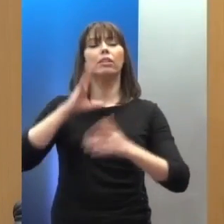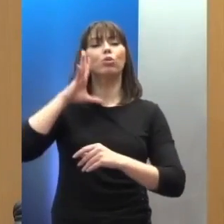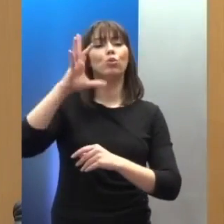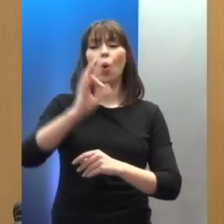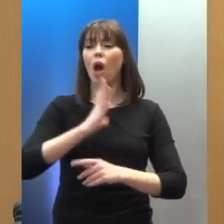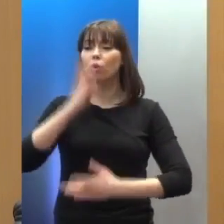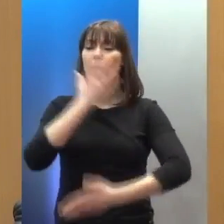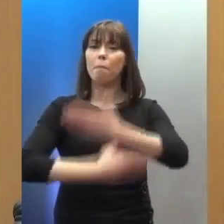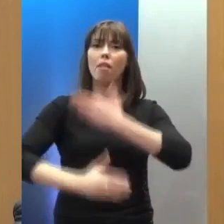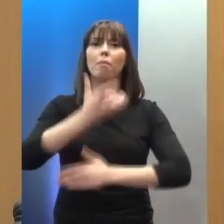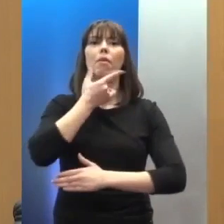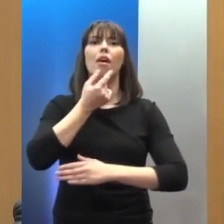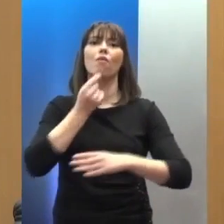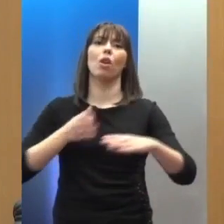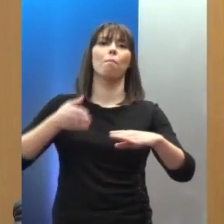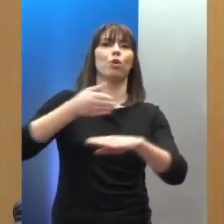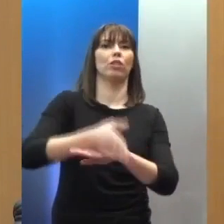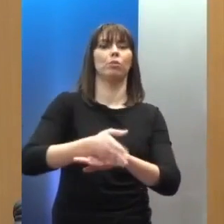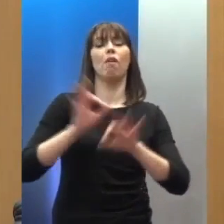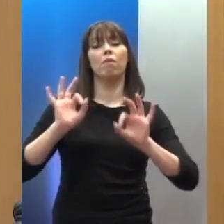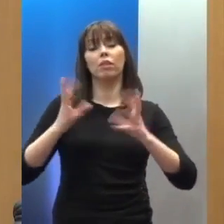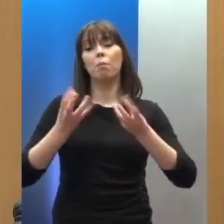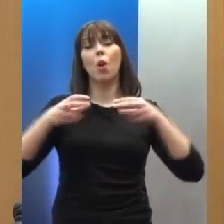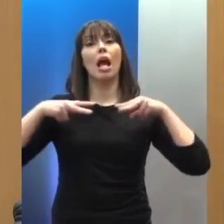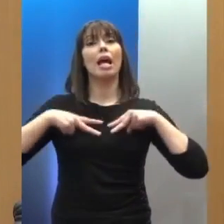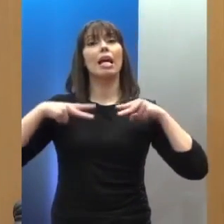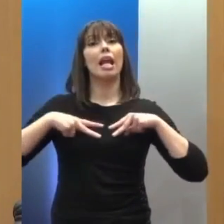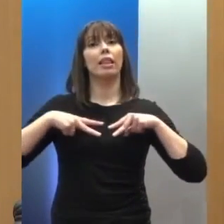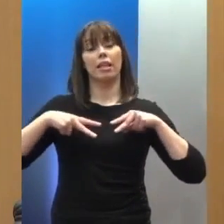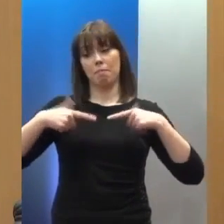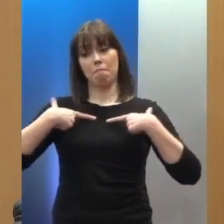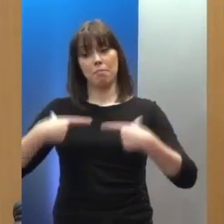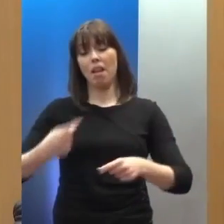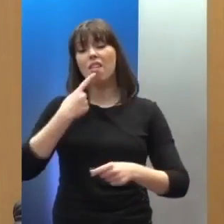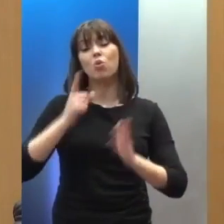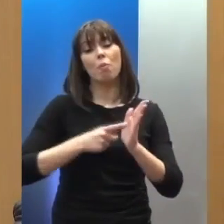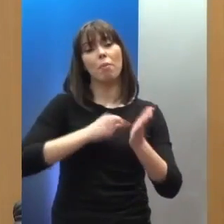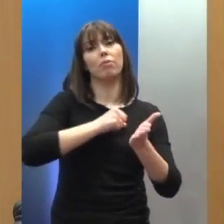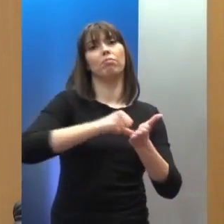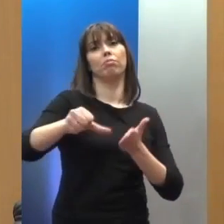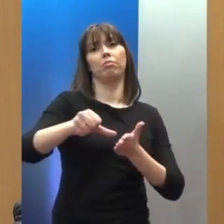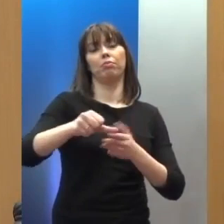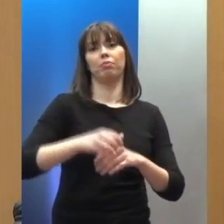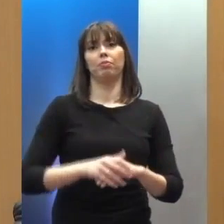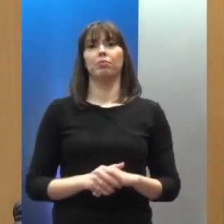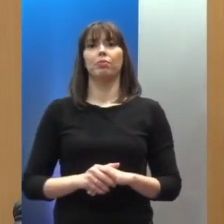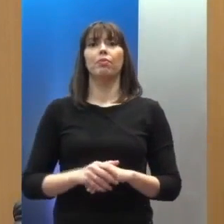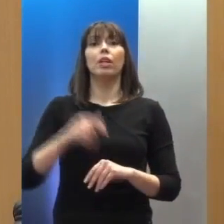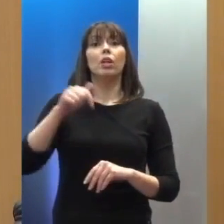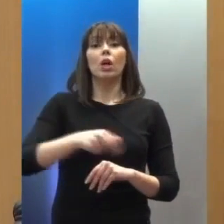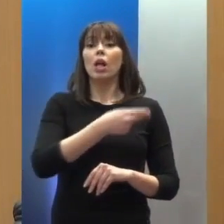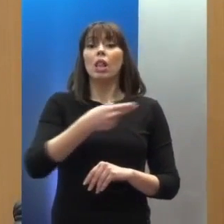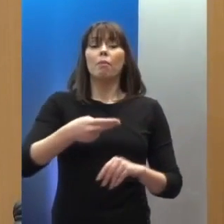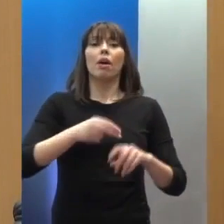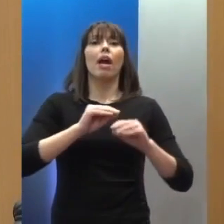ΑΜΕΑ παρά τις πίεσεις από πολλά κράτη-μέλη για την αφαίρεσή τους. Στο πλαίσιο επίσης των ανοιχτών δράσεων για την εκπαίδευση